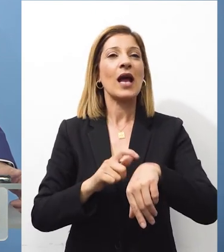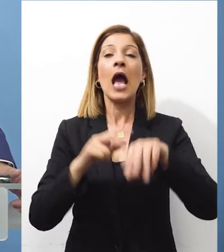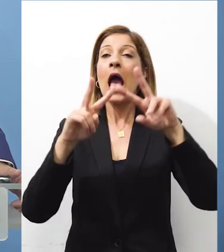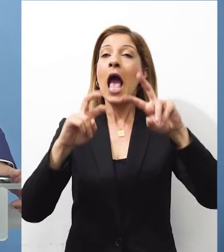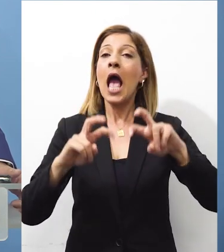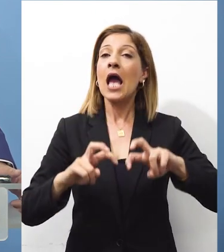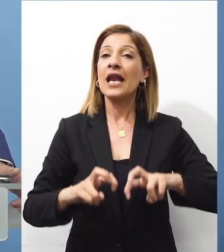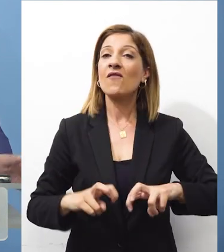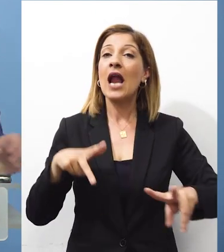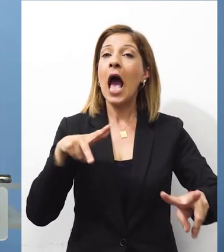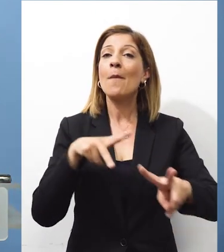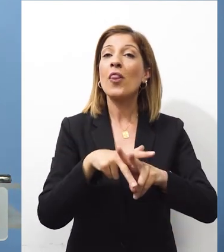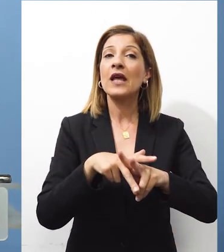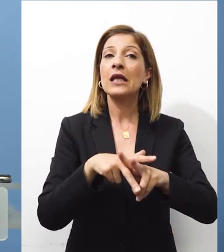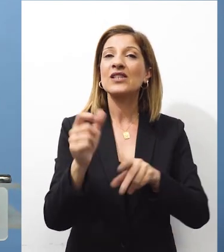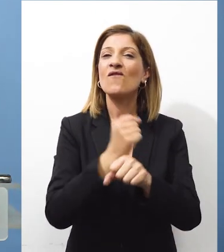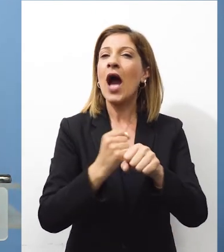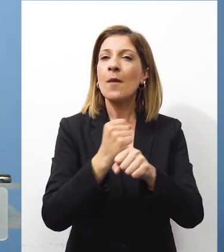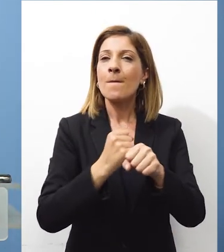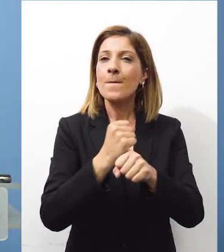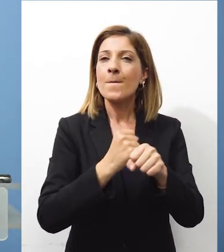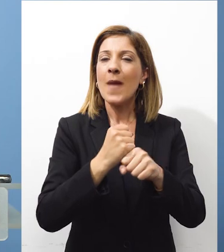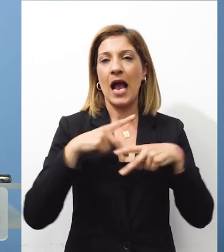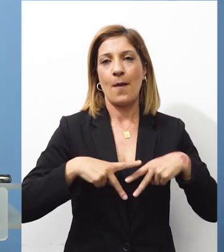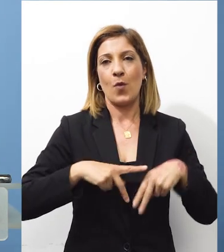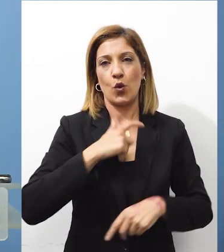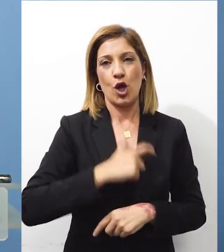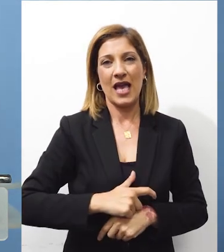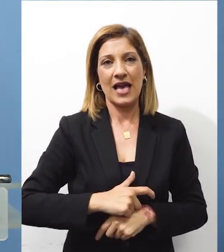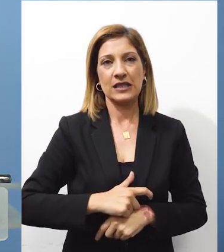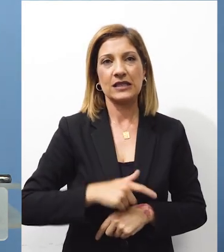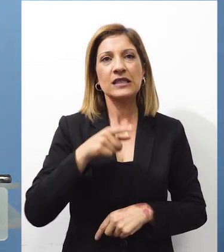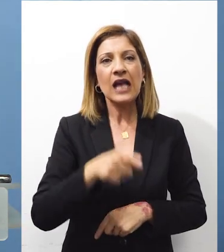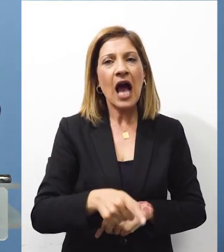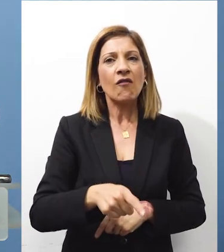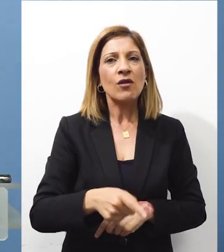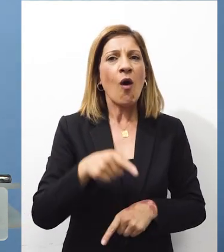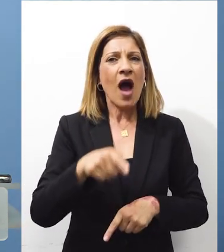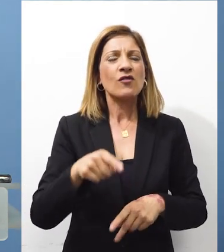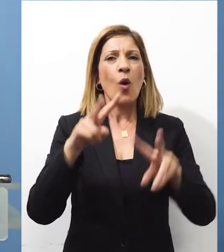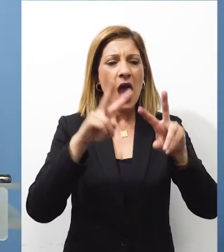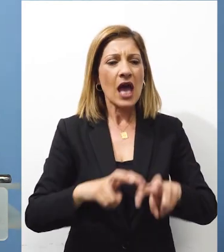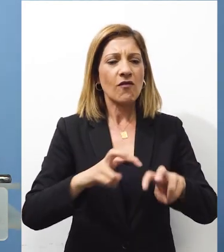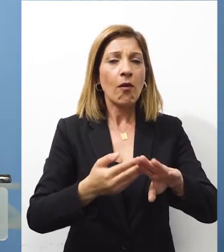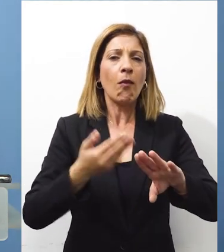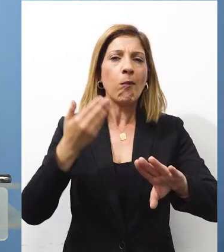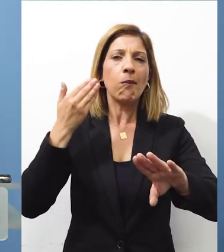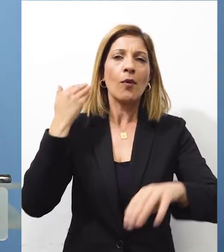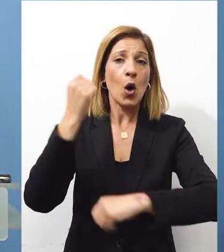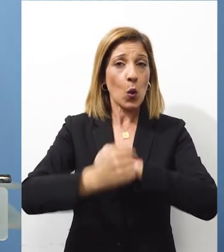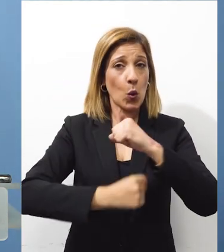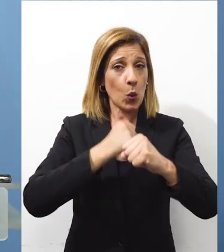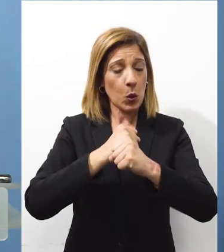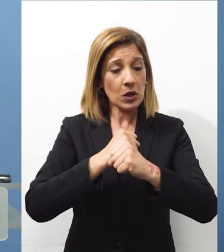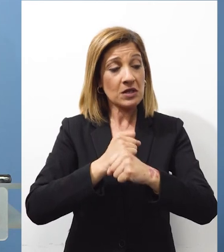τις αποθήκες Την οποία χρησιμοποιούν τα φάρμακα Και βέβαια έχει φτάσει και στον υπογόριο Αυτή η ιστορία φαίνεται ότι πάει πολλά χρόνια πίσω Επάρχουν πυθατικές